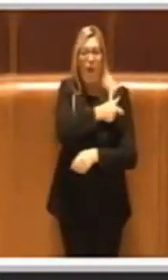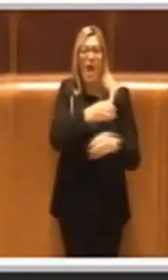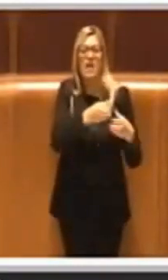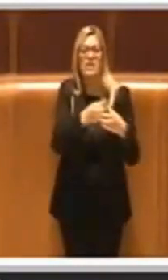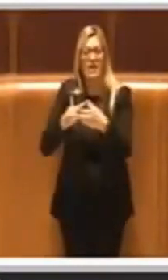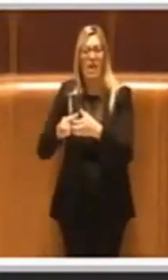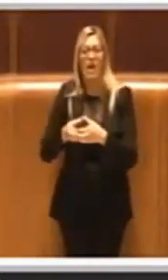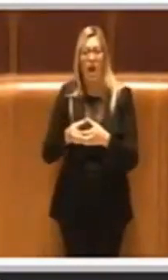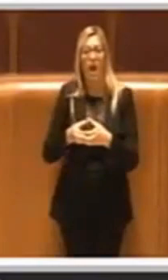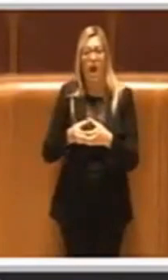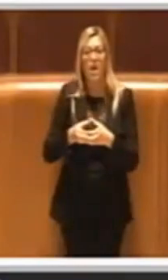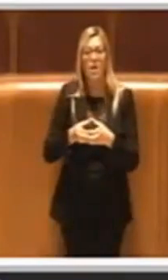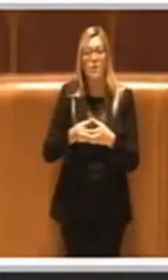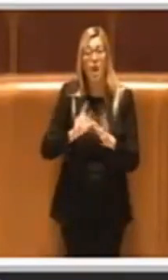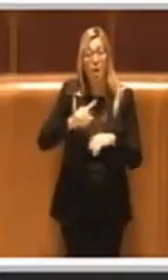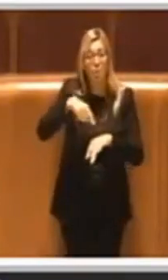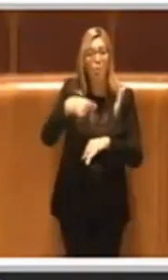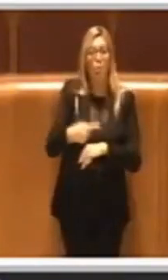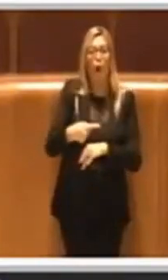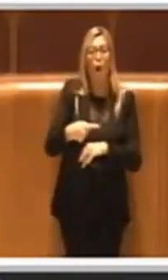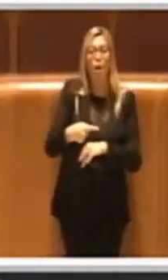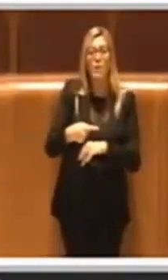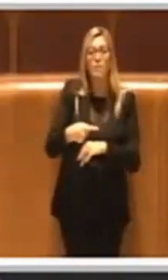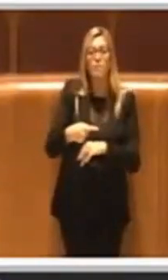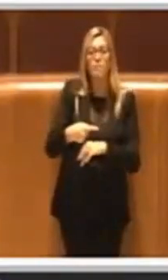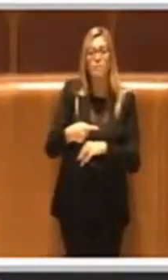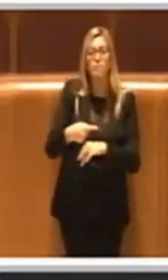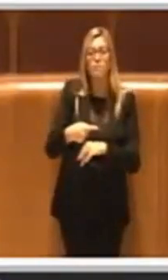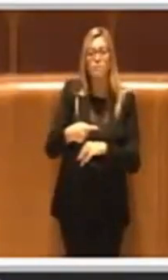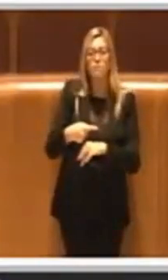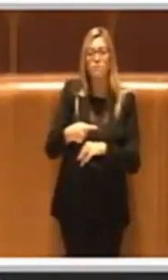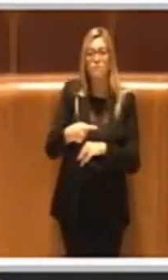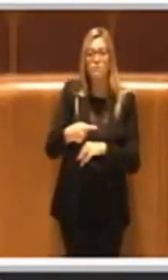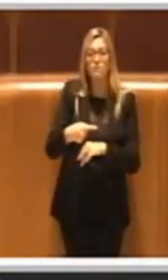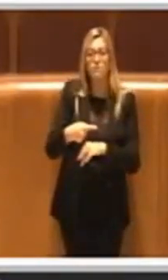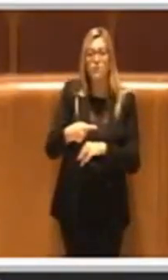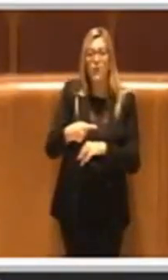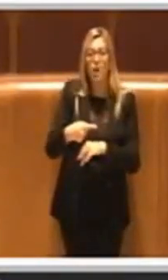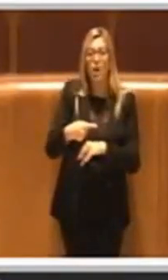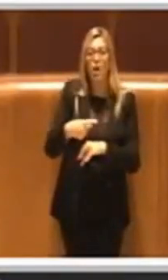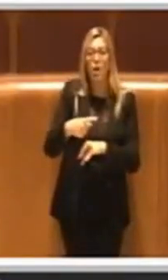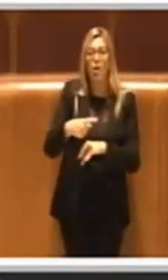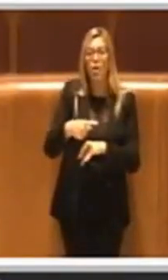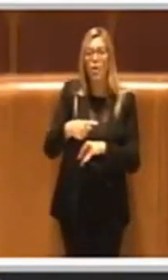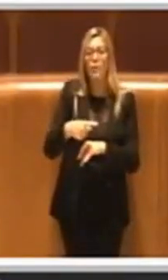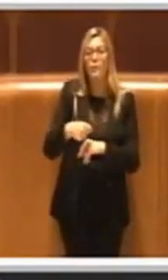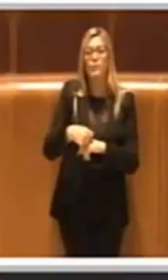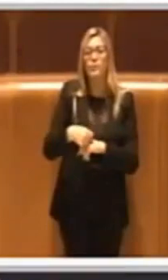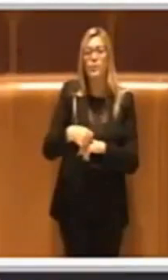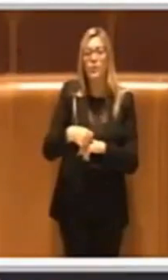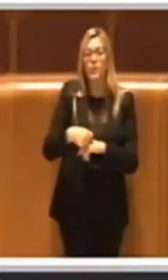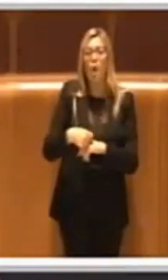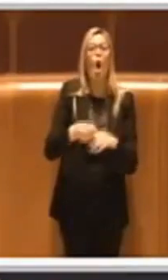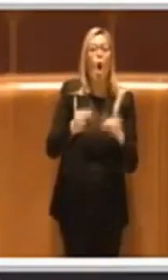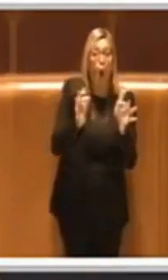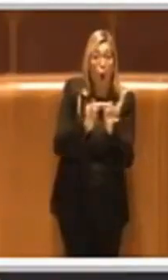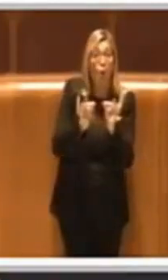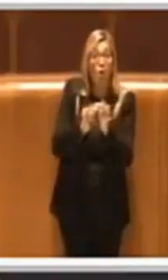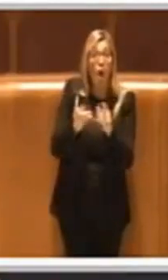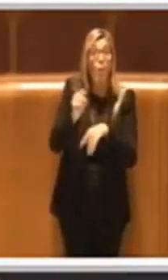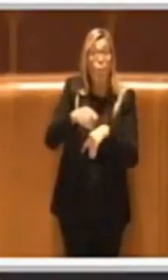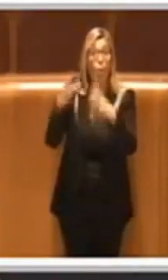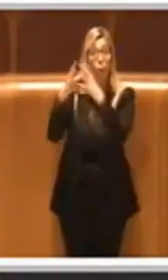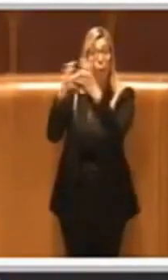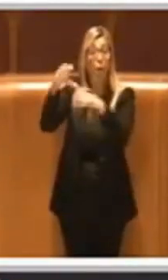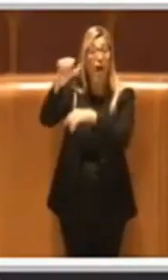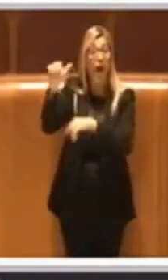possano venire anche concordati con le ASL e